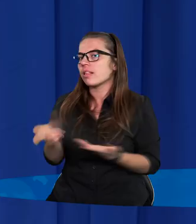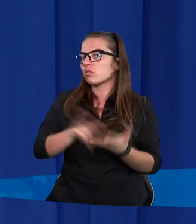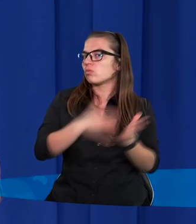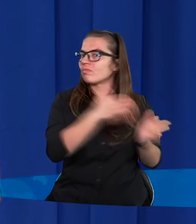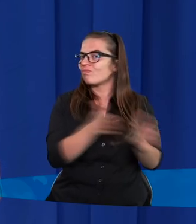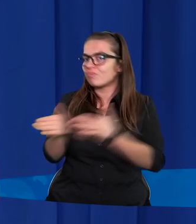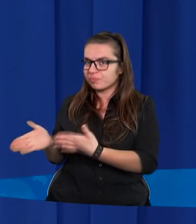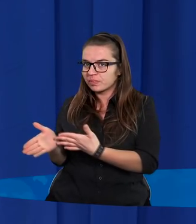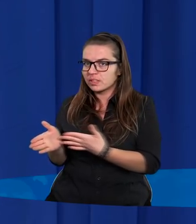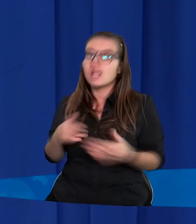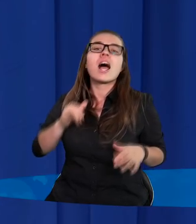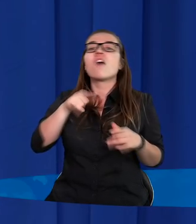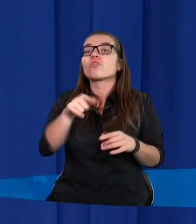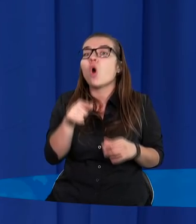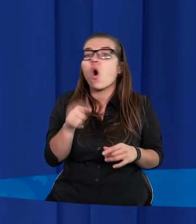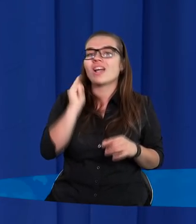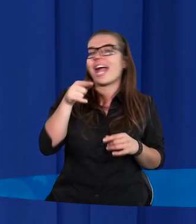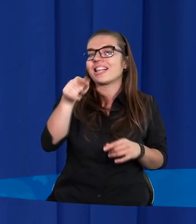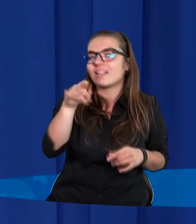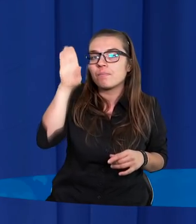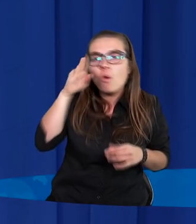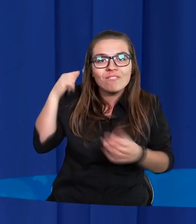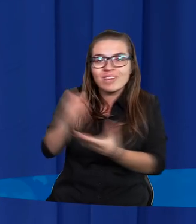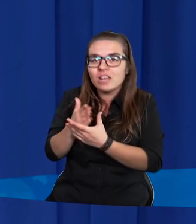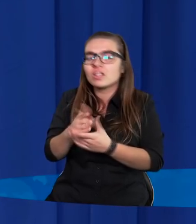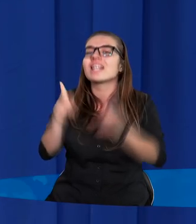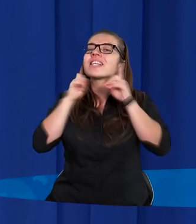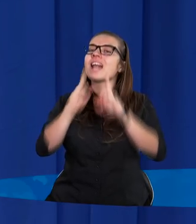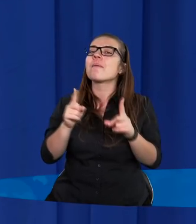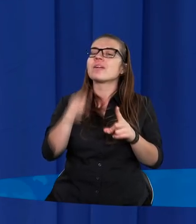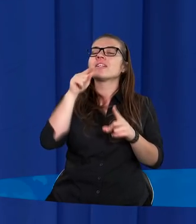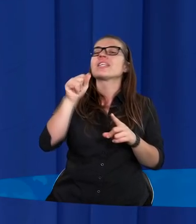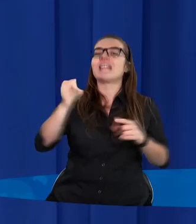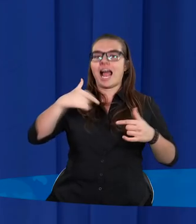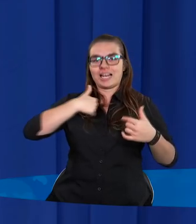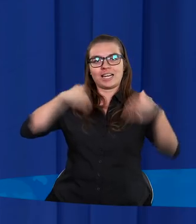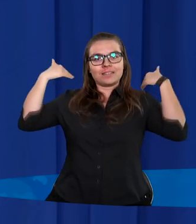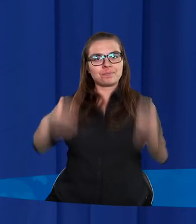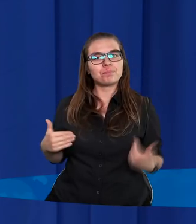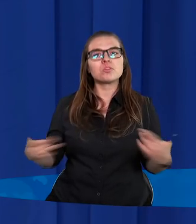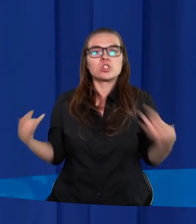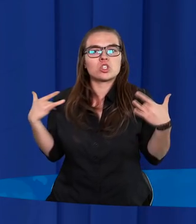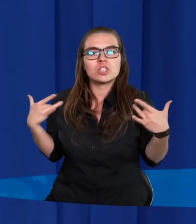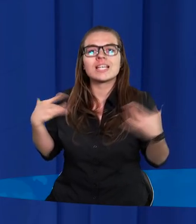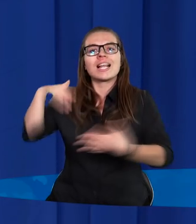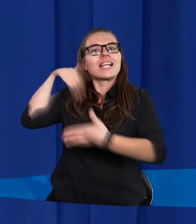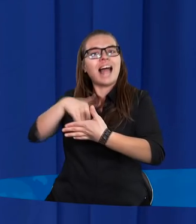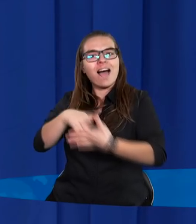to, w jakiego Boga wierzymy, tak naprawdę determinuje to, jak żyjemy, jak się zachowujemy.